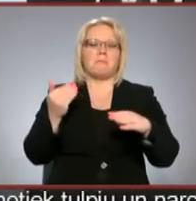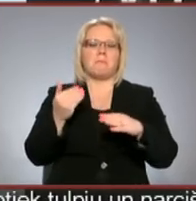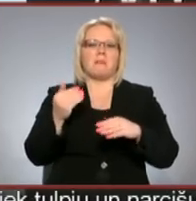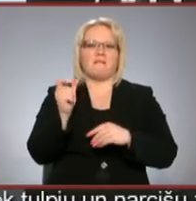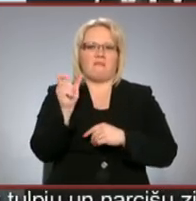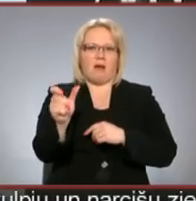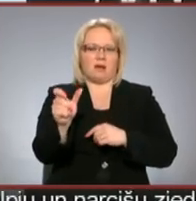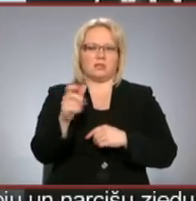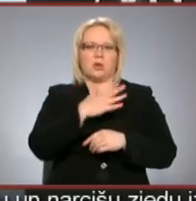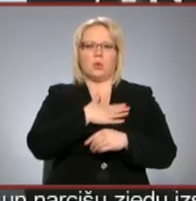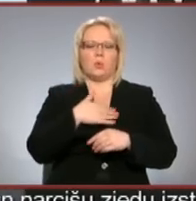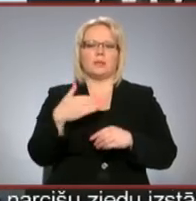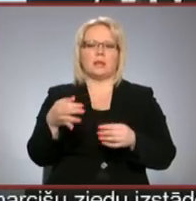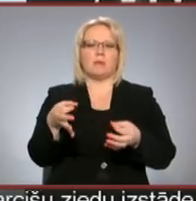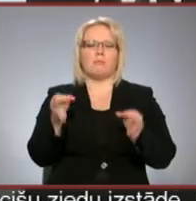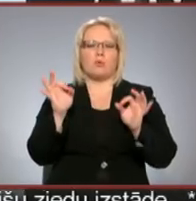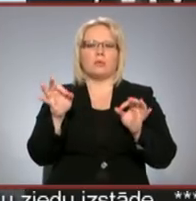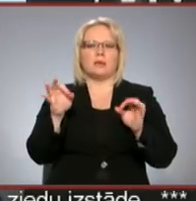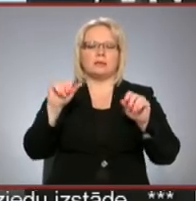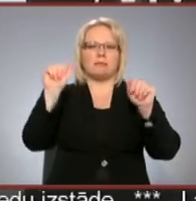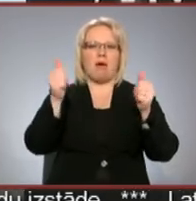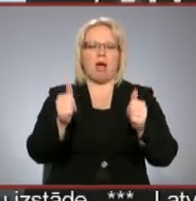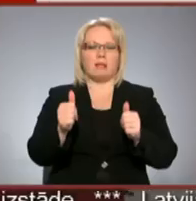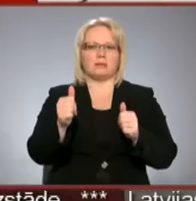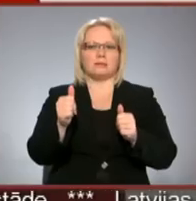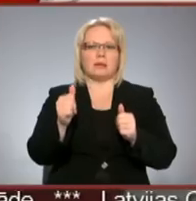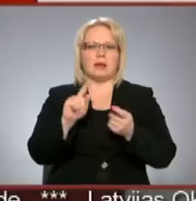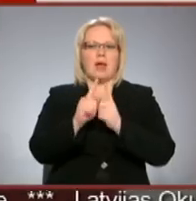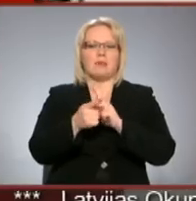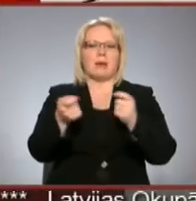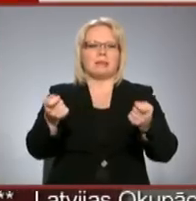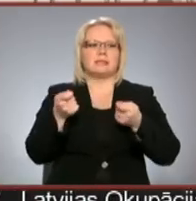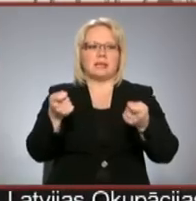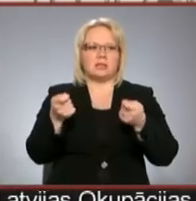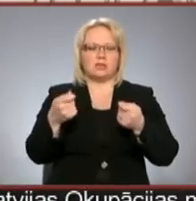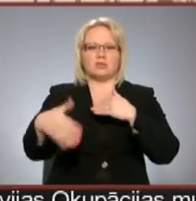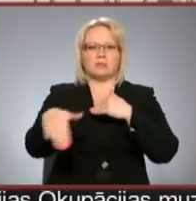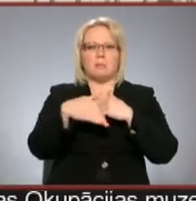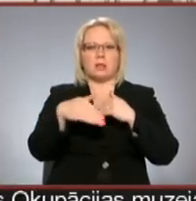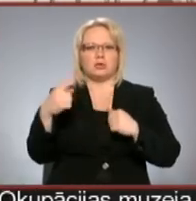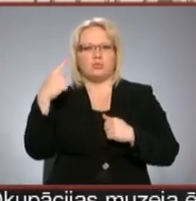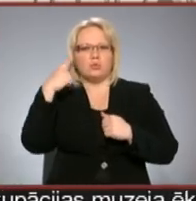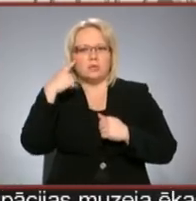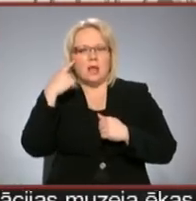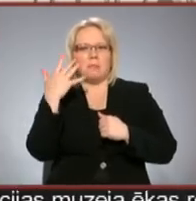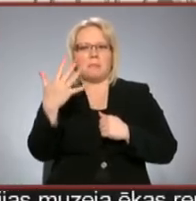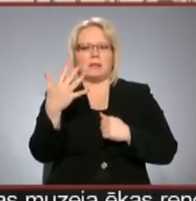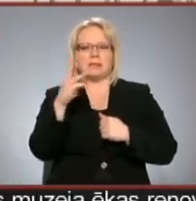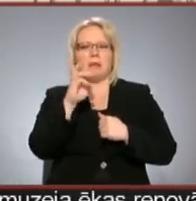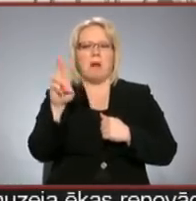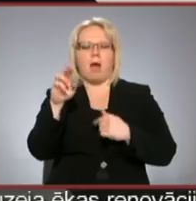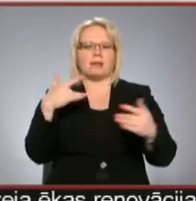Ļoti būtisks tēls filmā ir animētas zirdziņš, kas palīdz mums uzzināt gan par piecām māras